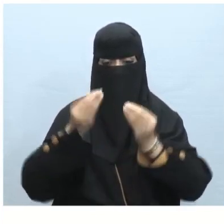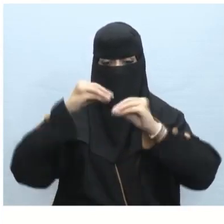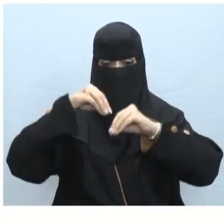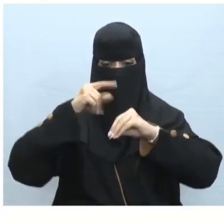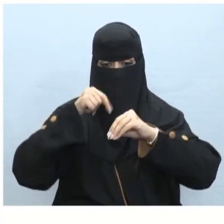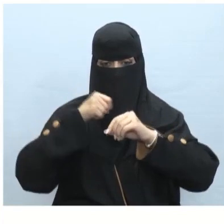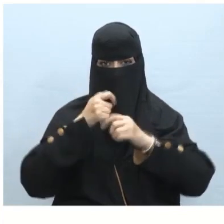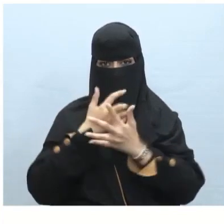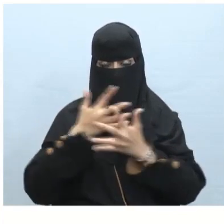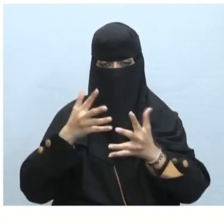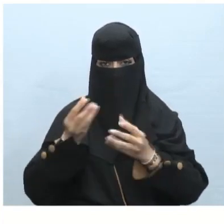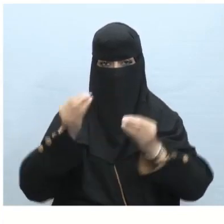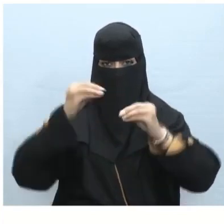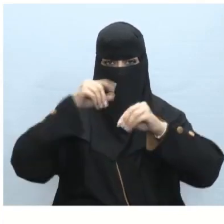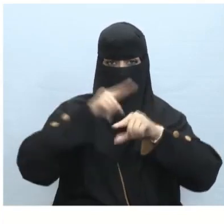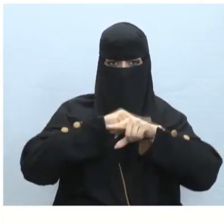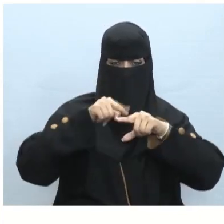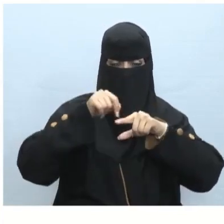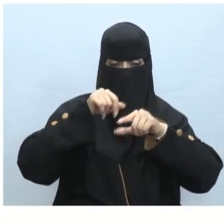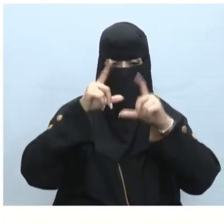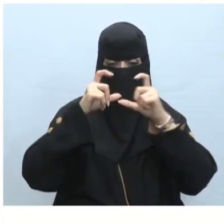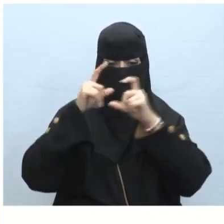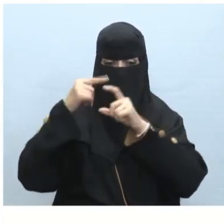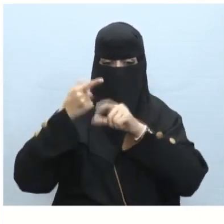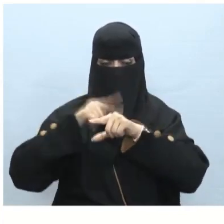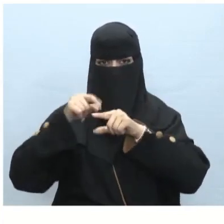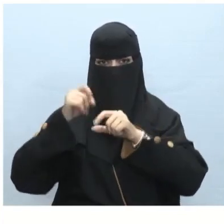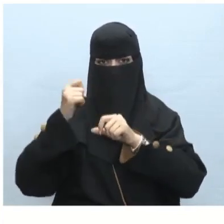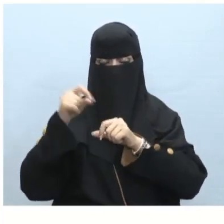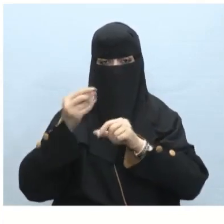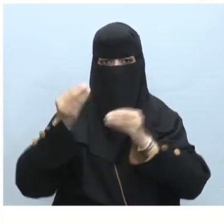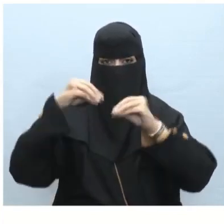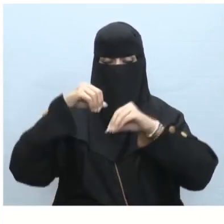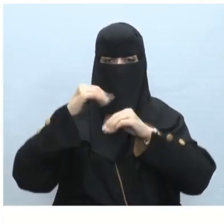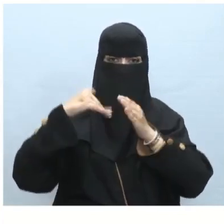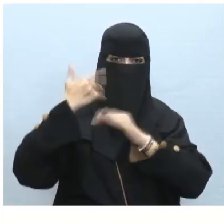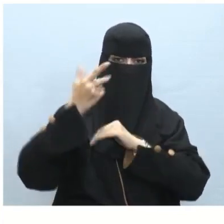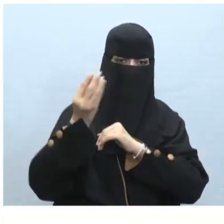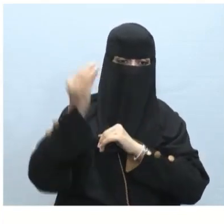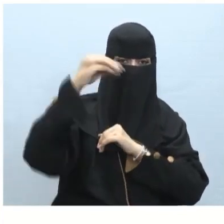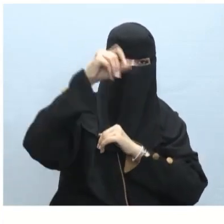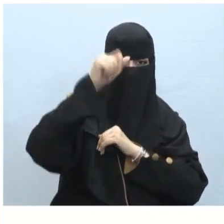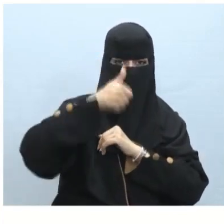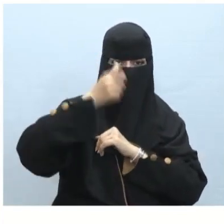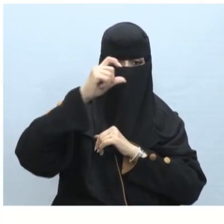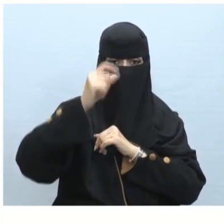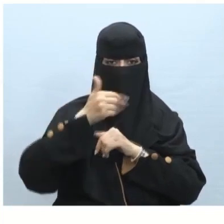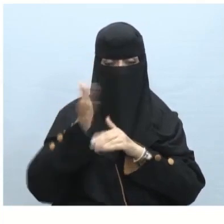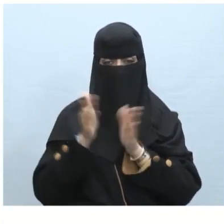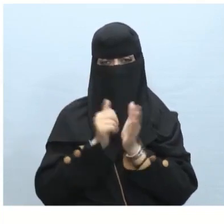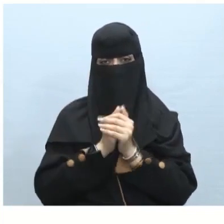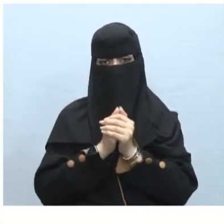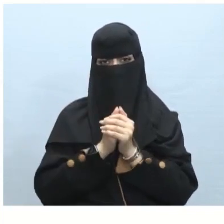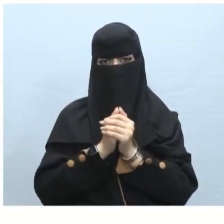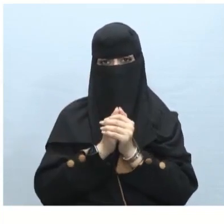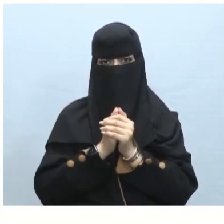تستطيع إضافة المزيد من الأشكال إلى رسم SmartArt بعد إدراجه